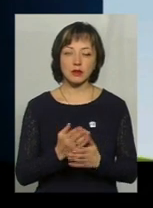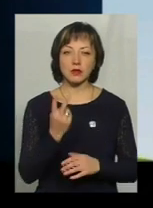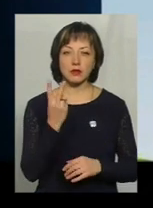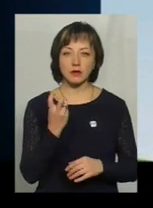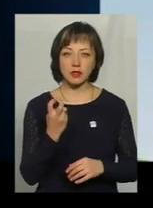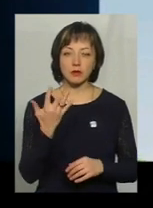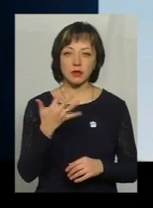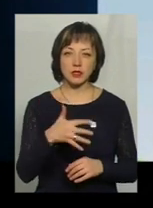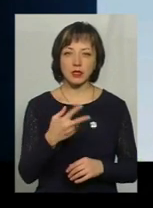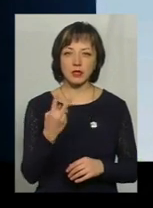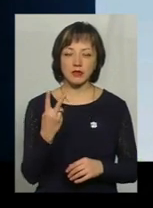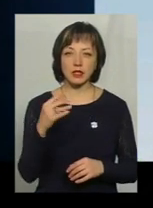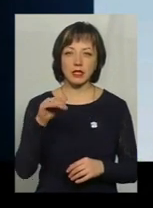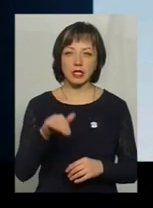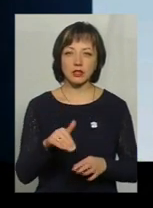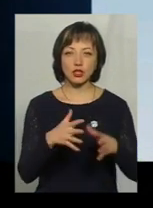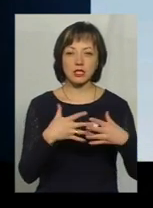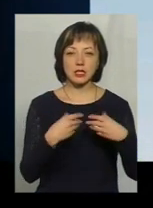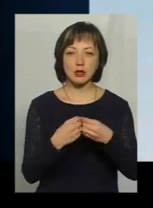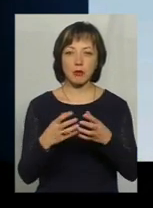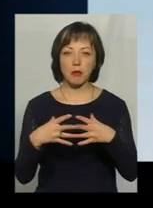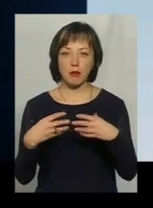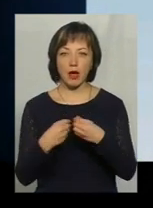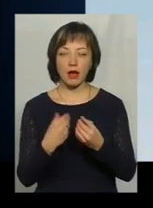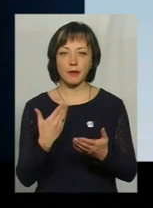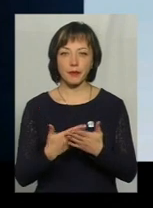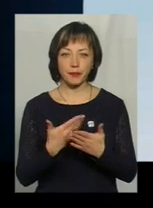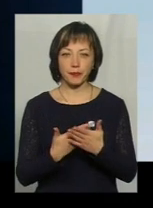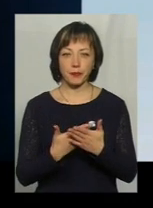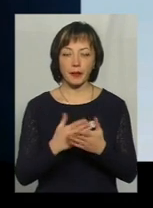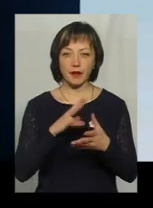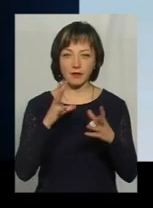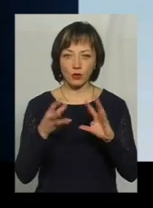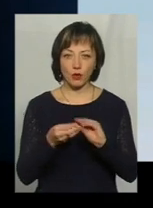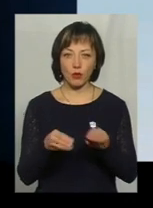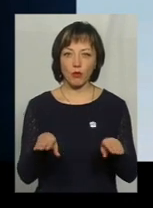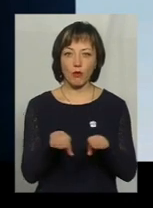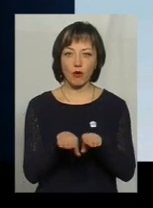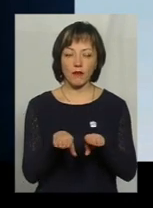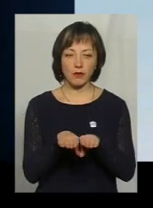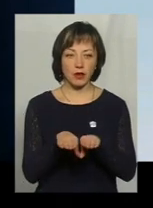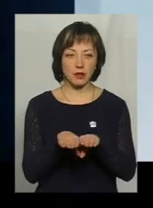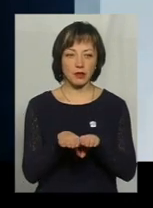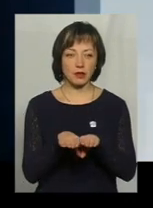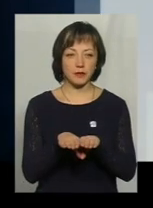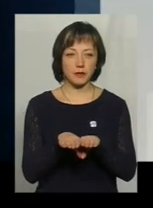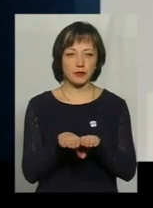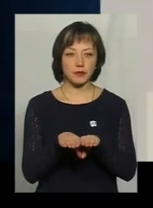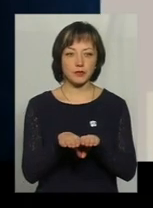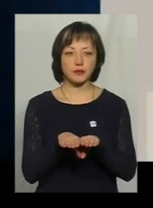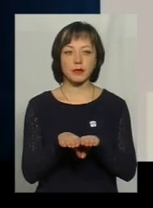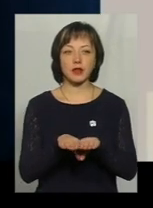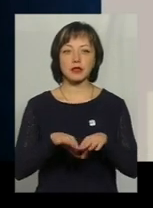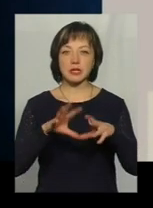252 тисячі сімей. Якщо це взяти в цілому і порівняти з